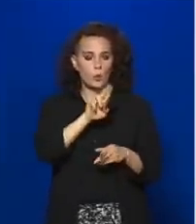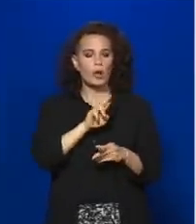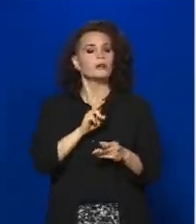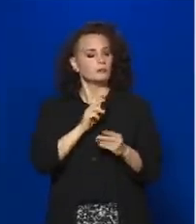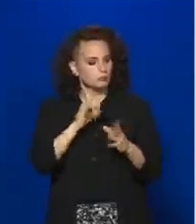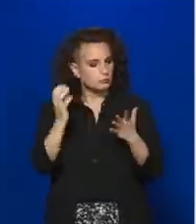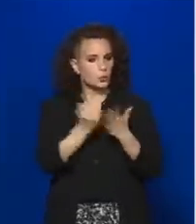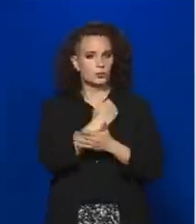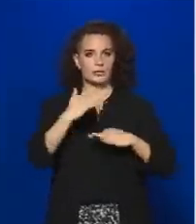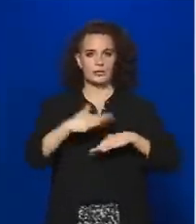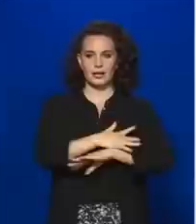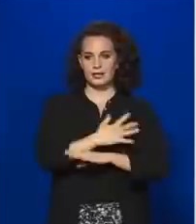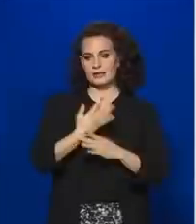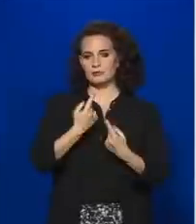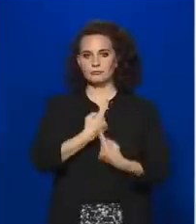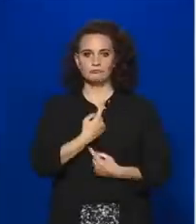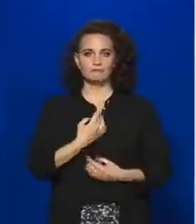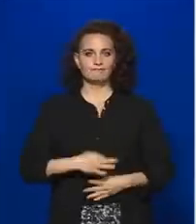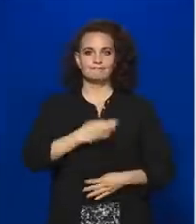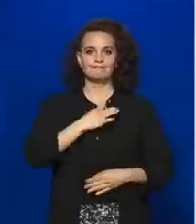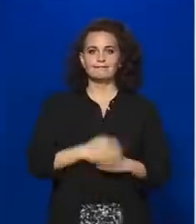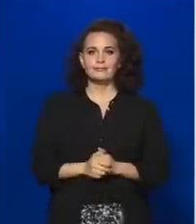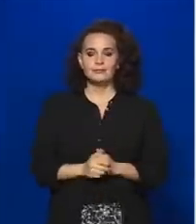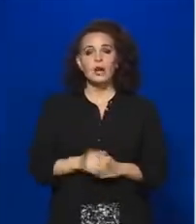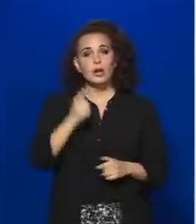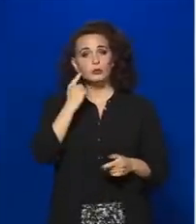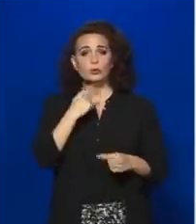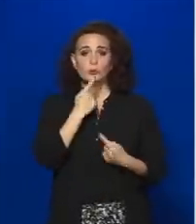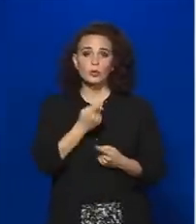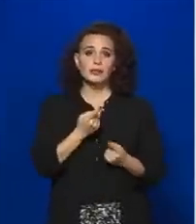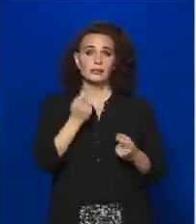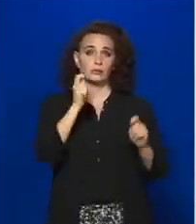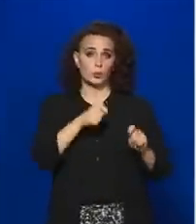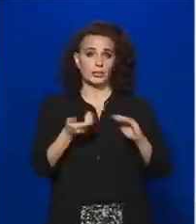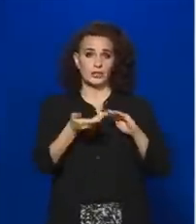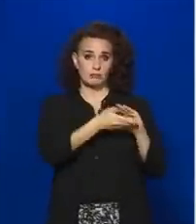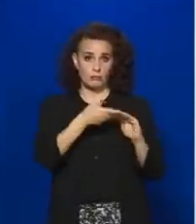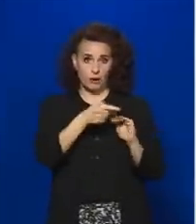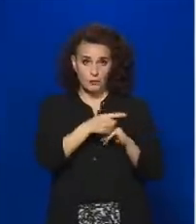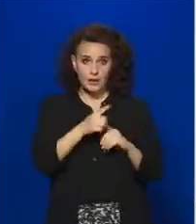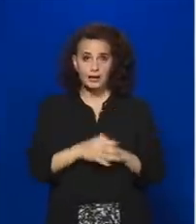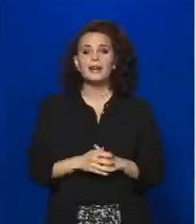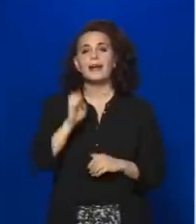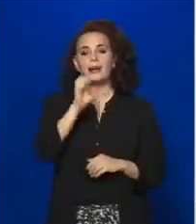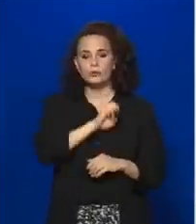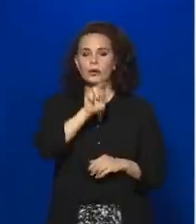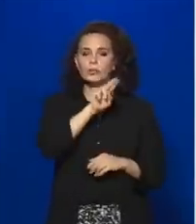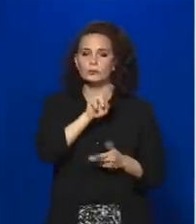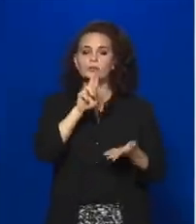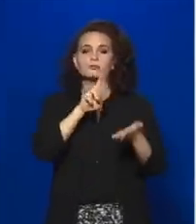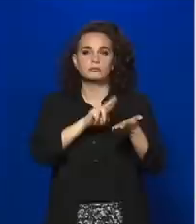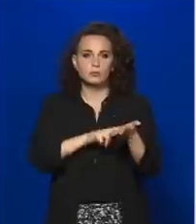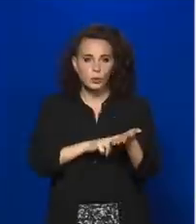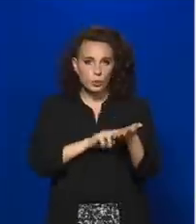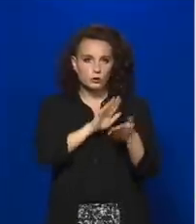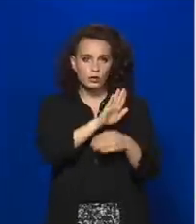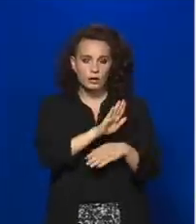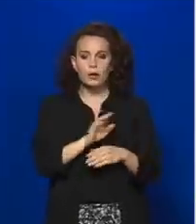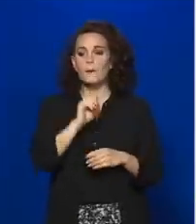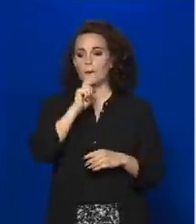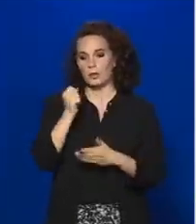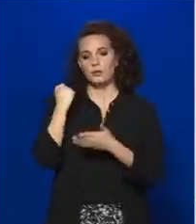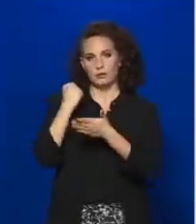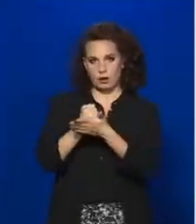azt tudjuk mondani az Alkotmánybíróság döntése kapcsán, hogy természetesen az Európai Uniós jognak a magyar alkotmány